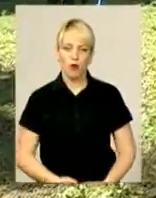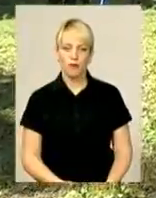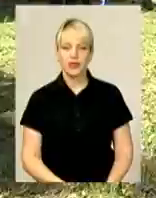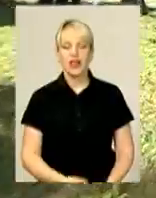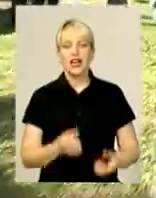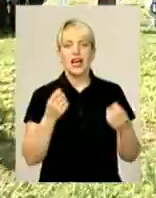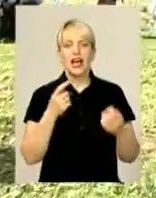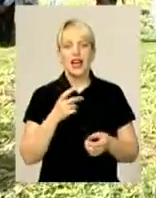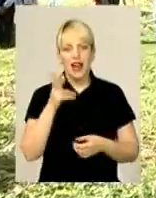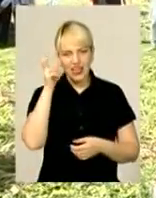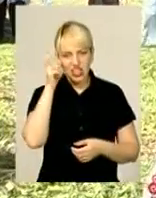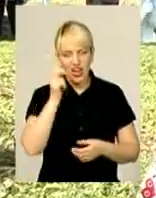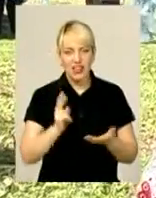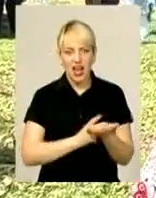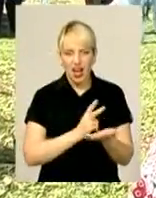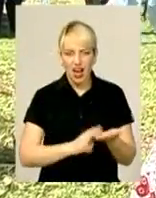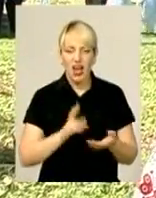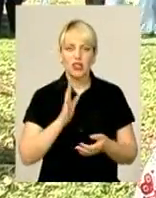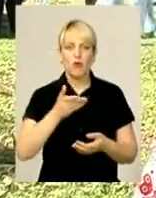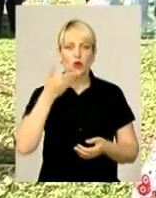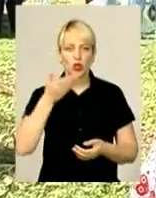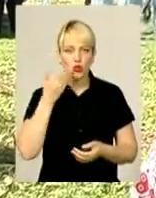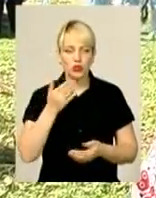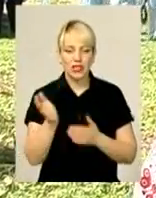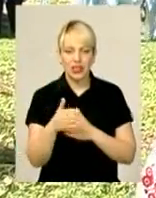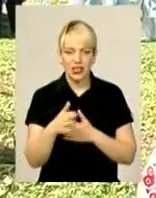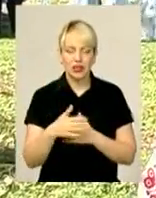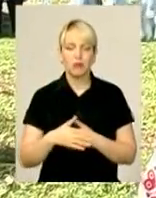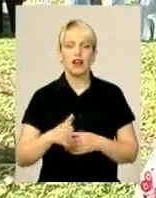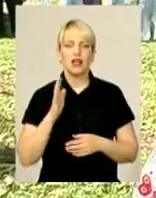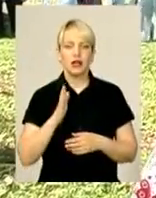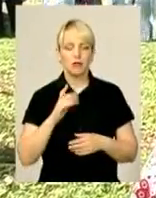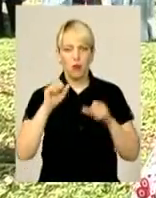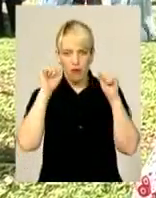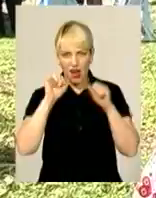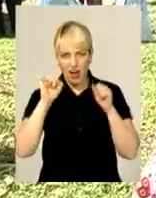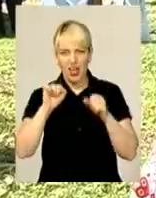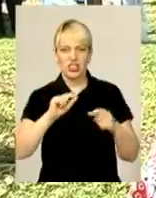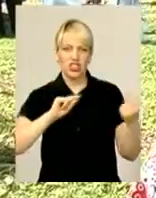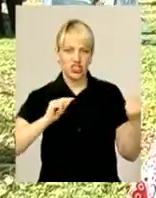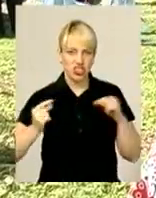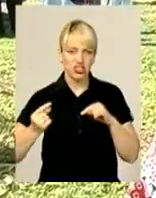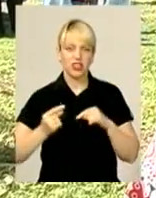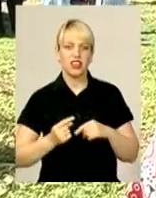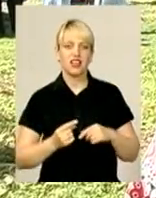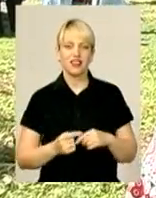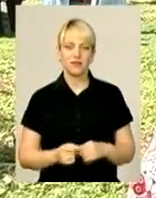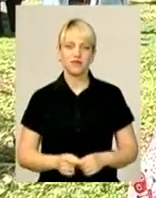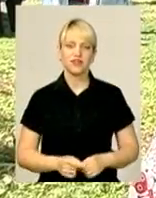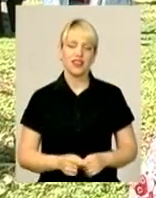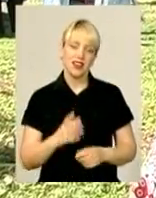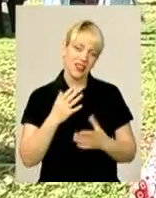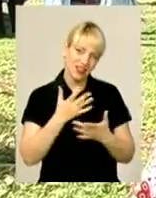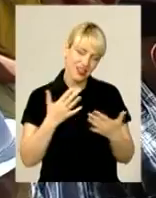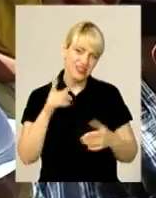кашою, будемо варити юшку з риби, будемо варити сюрпу з баранини, шашликами, ну і там ще будуть